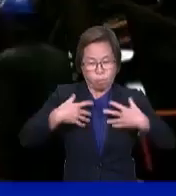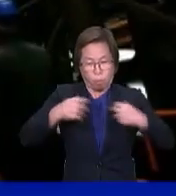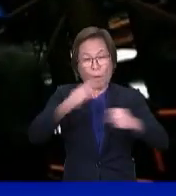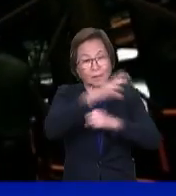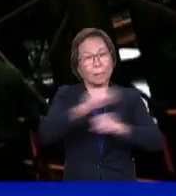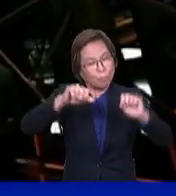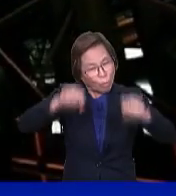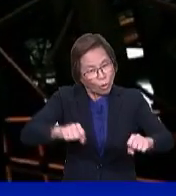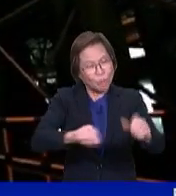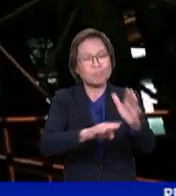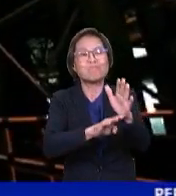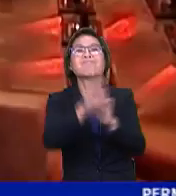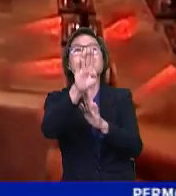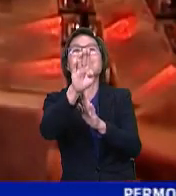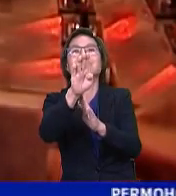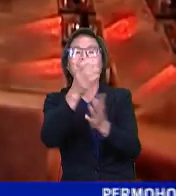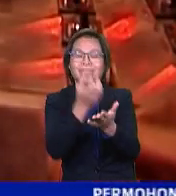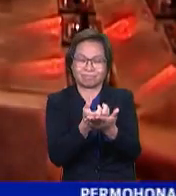negara.